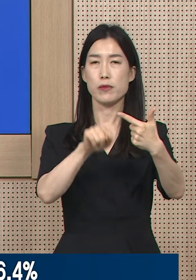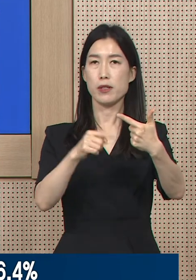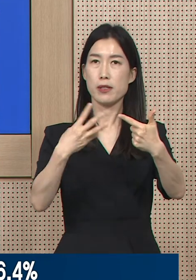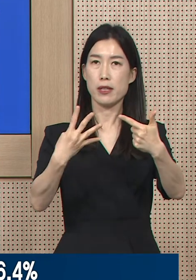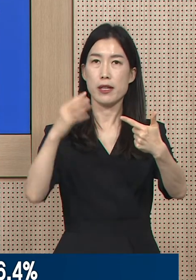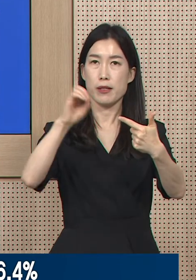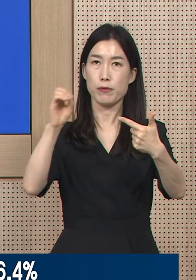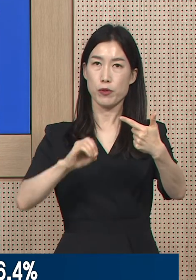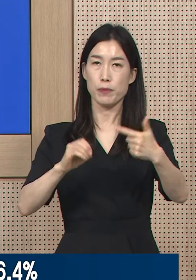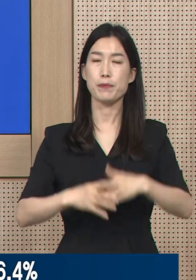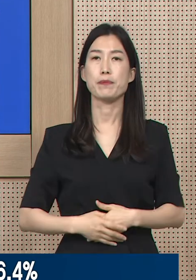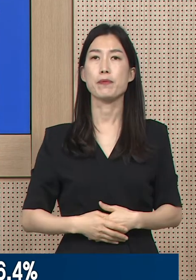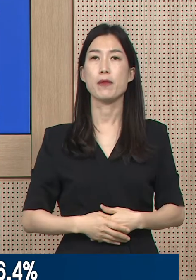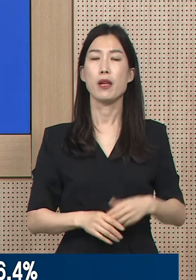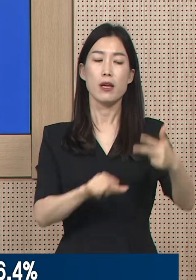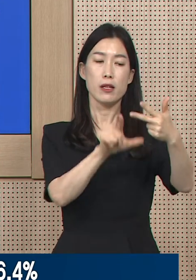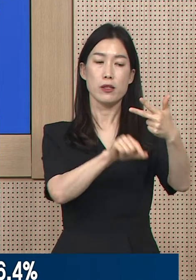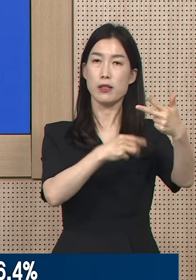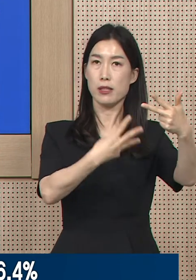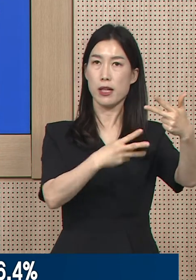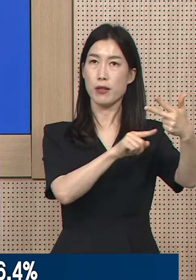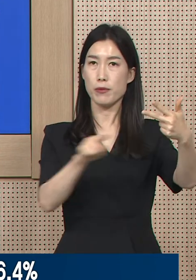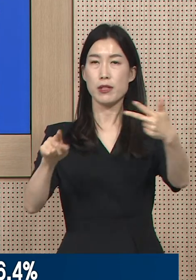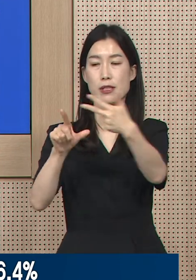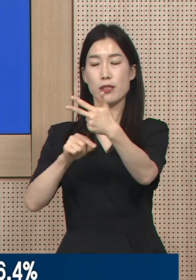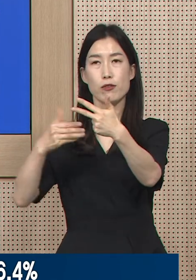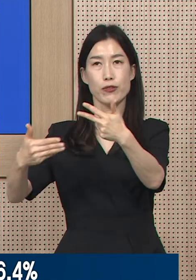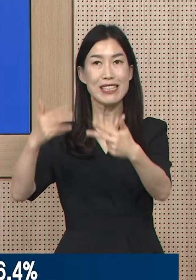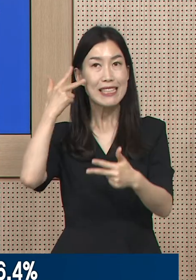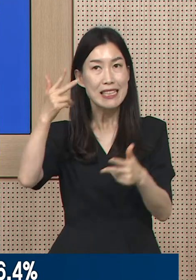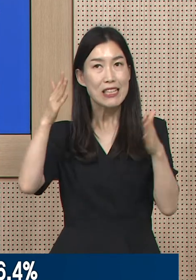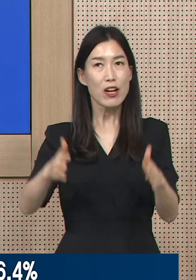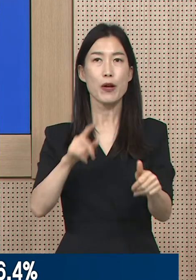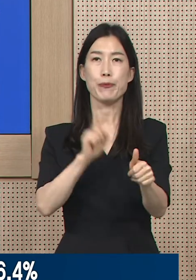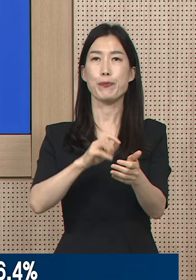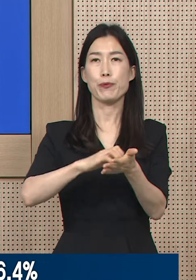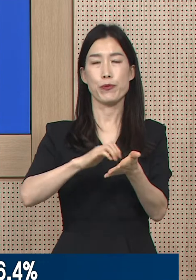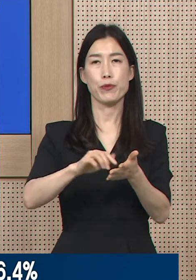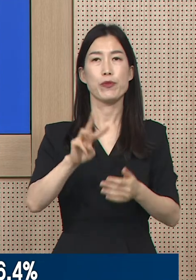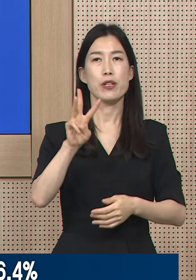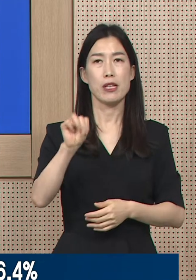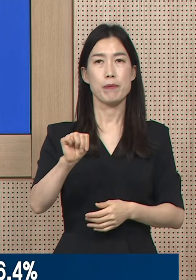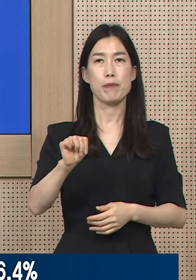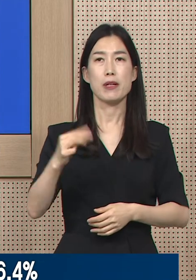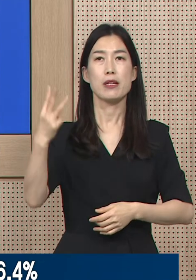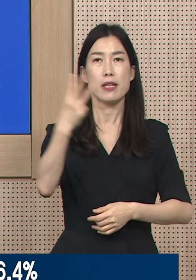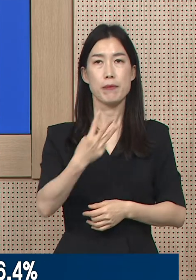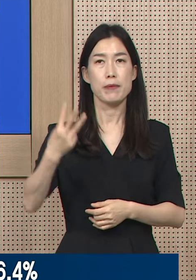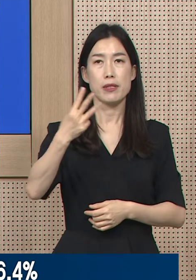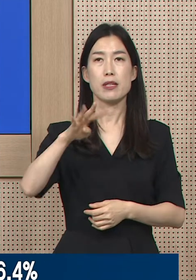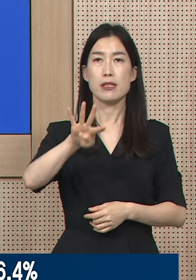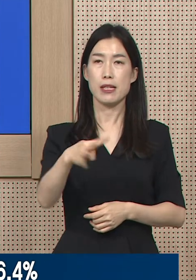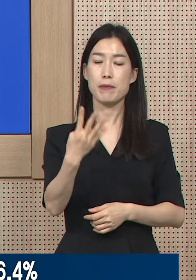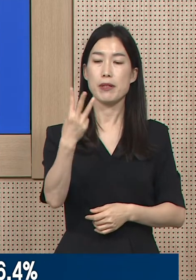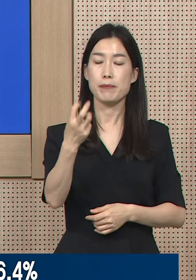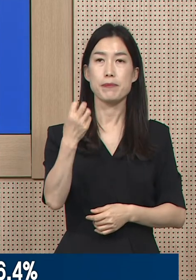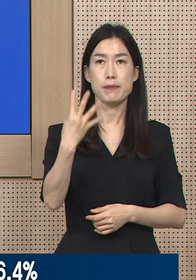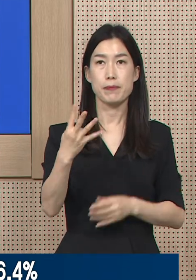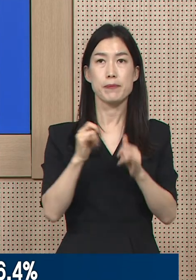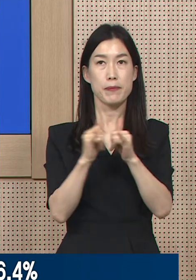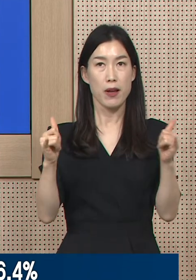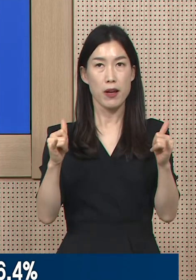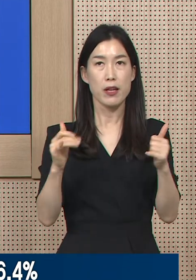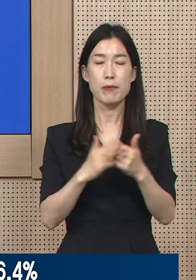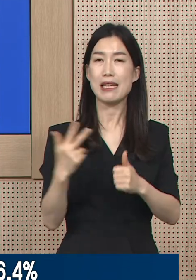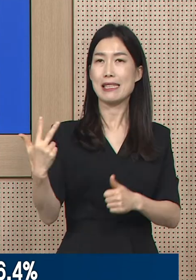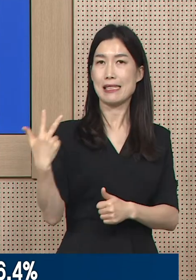7월 3일부터 7월 9일까지 한 주간 발생한 도내 확진자 수는 3만 3,434명으로